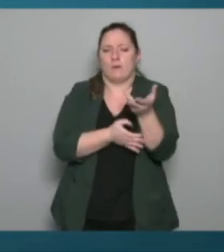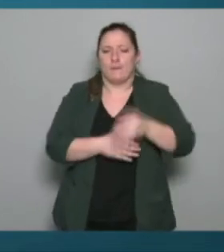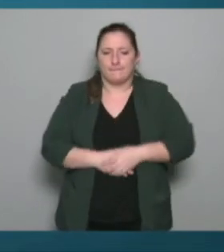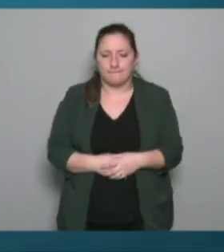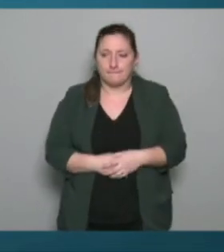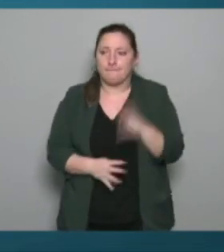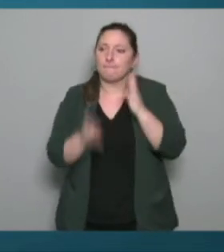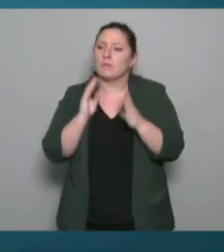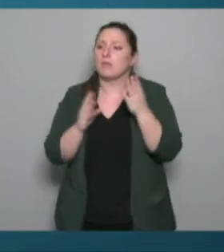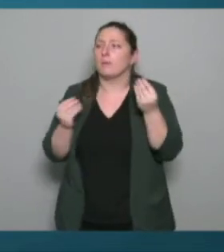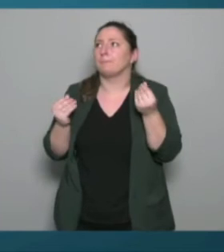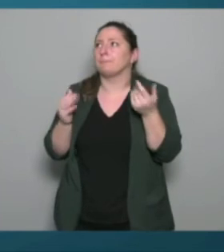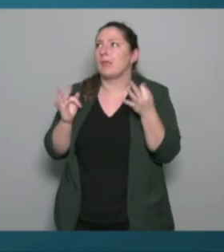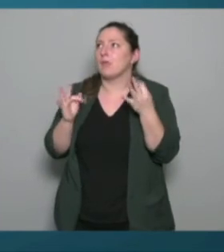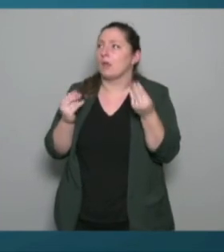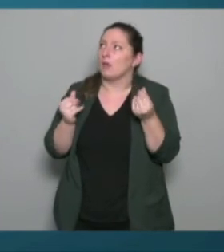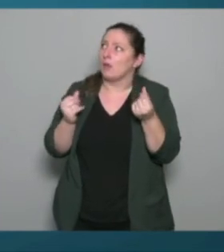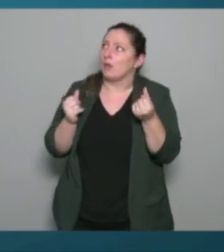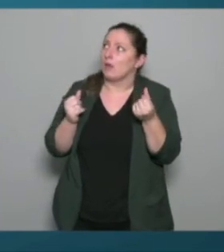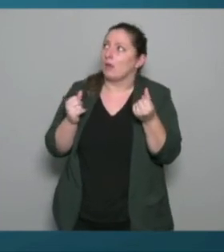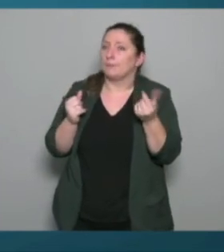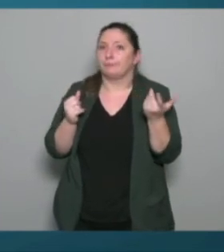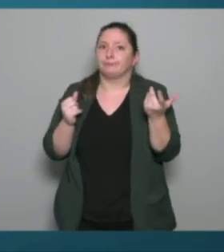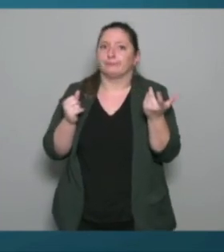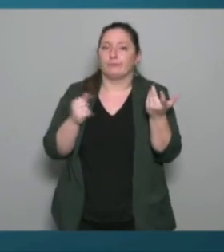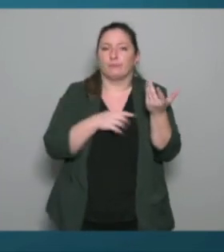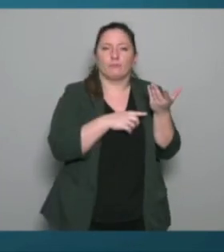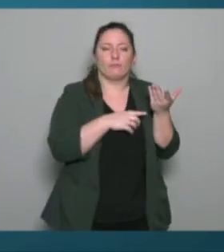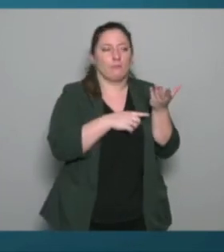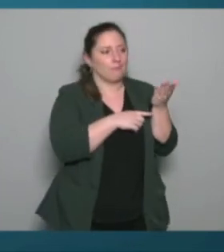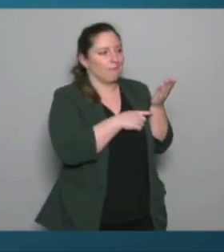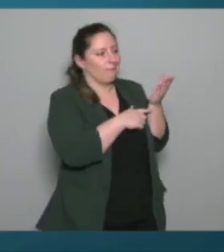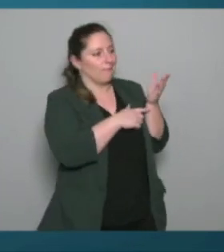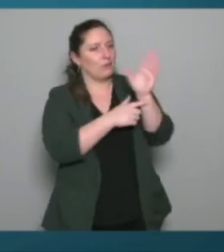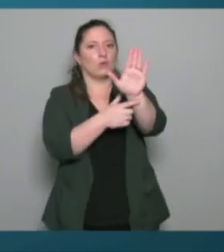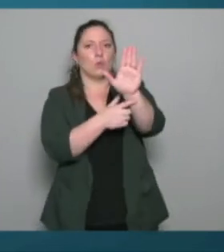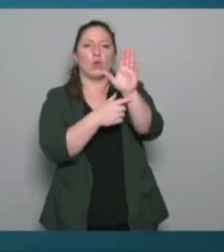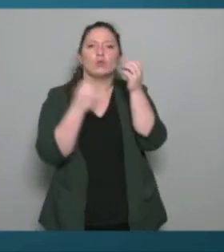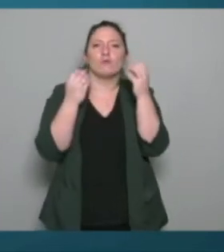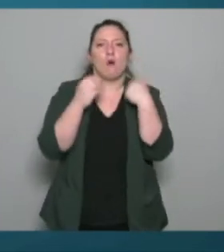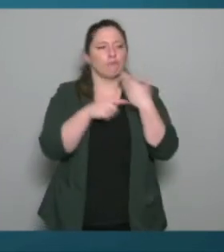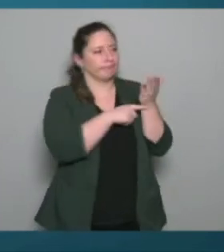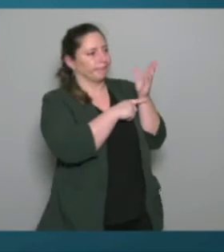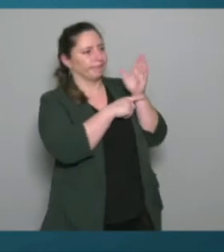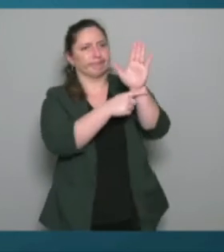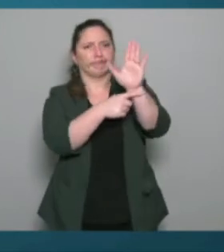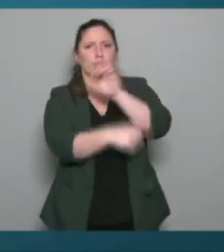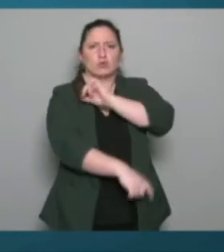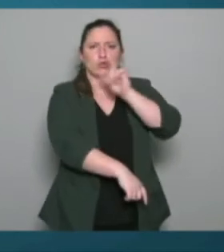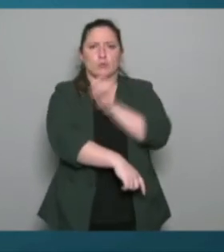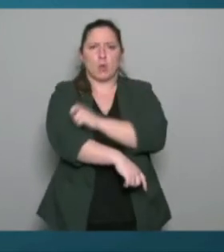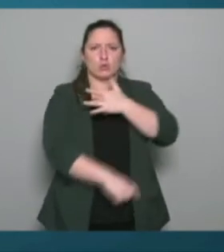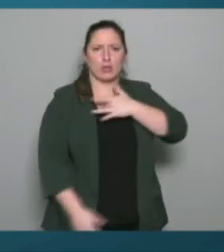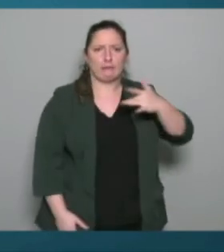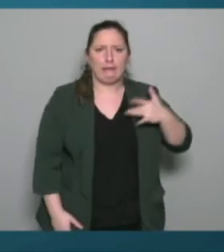autour de la présentation des choses effectivement on parle beaucoup de sport santé on évoquait tout à l'heure dans le milieu rural ou autre et on a évoqué la